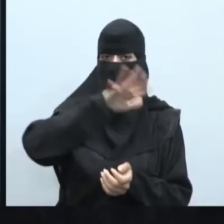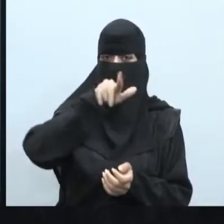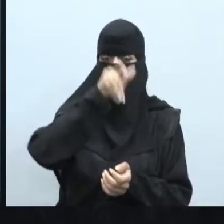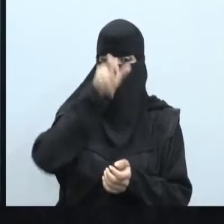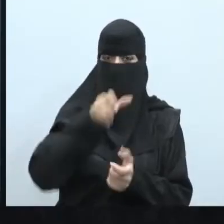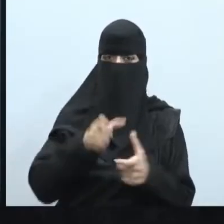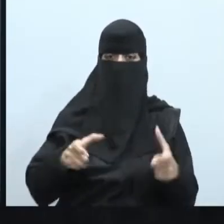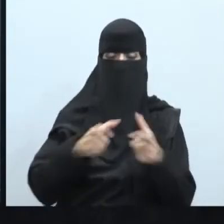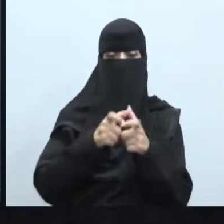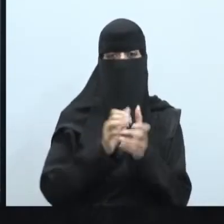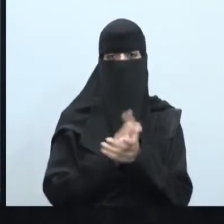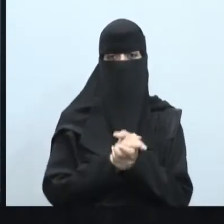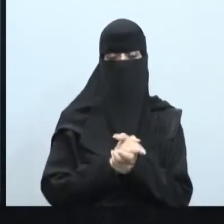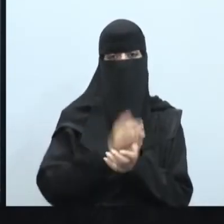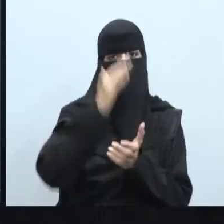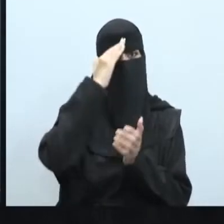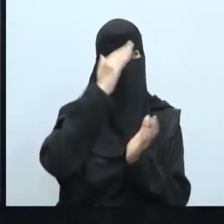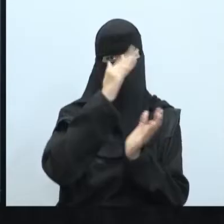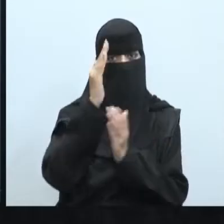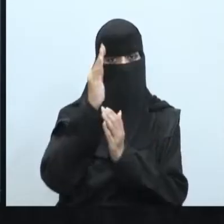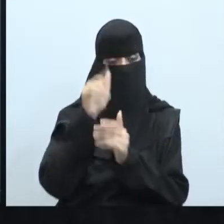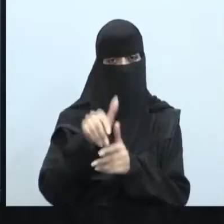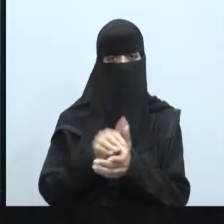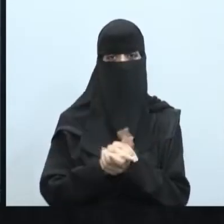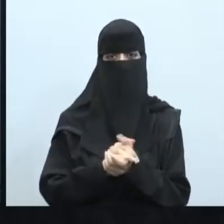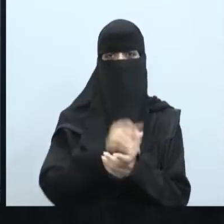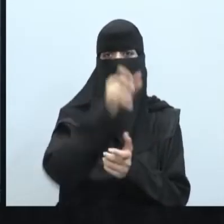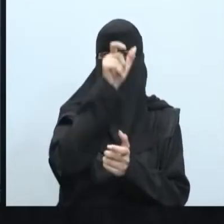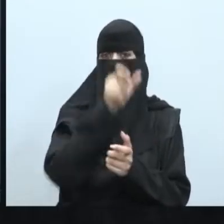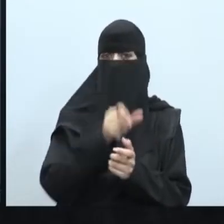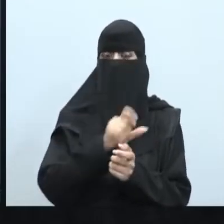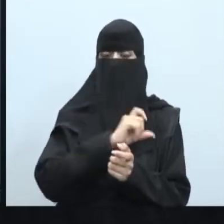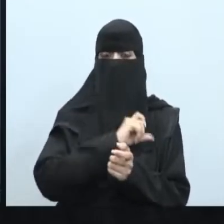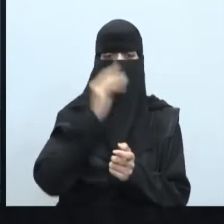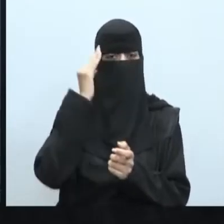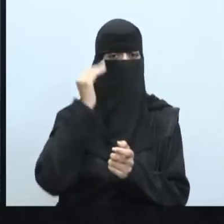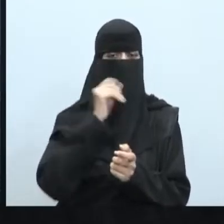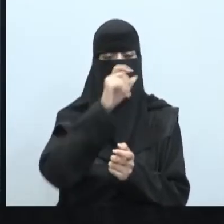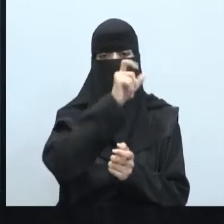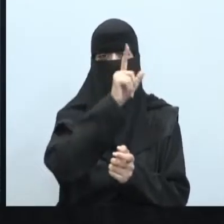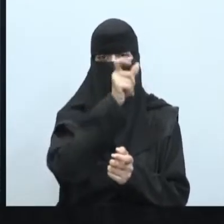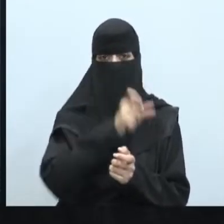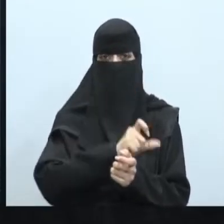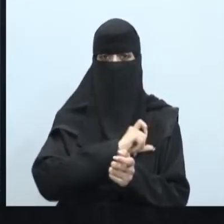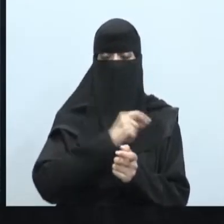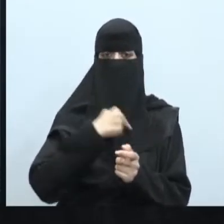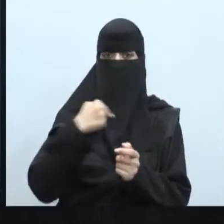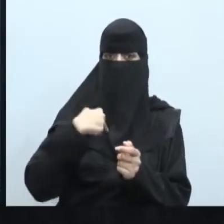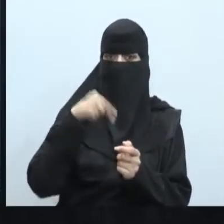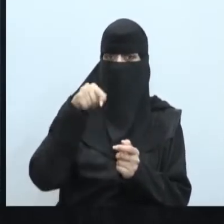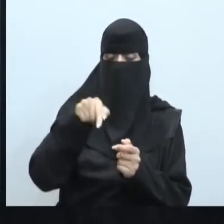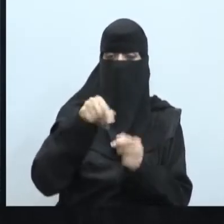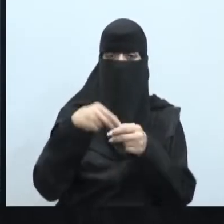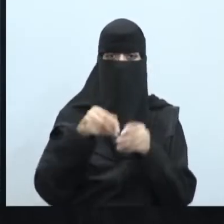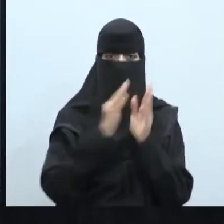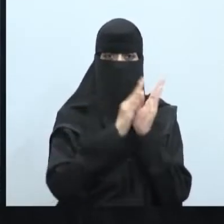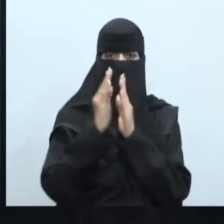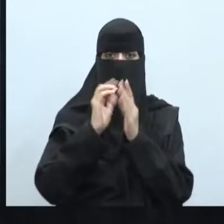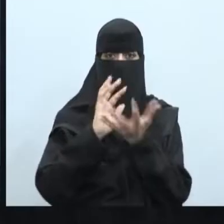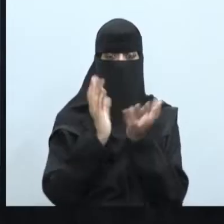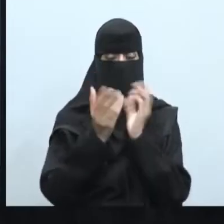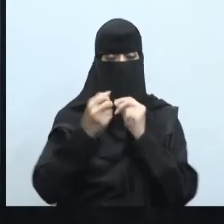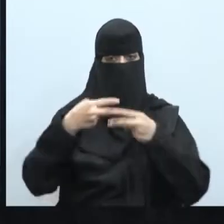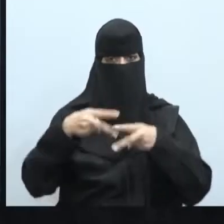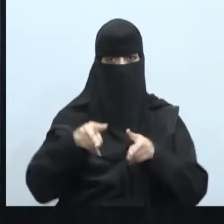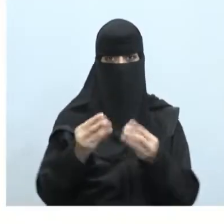آله وصحبه أجمعين أهلا بكم ابنائي وبنات الطلاب في مادة الجغرافية أنا وأنتم نبتدئ في هذا